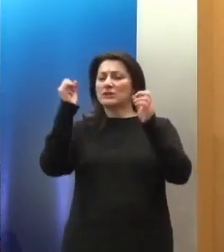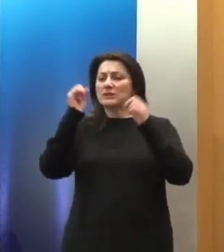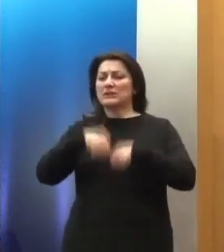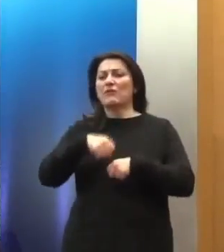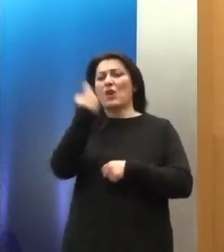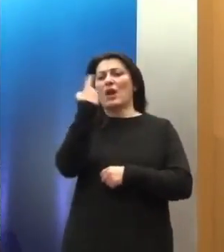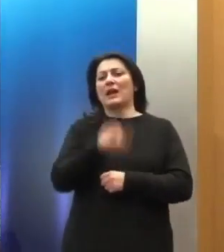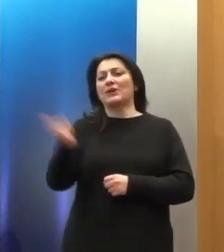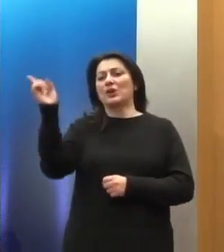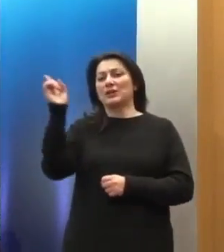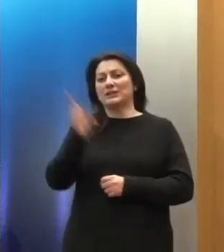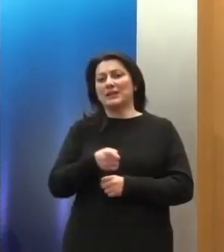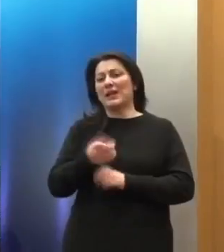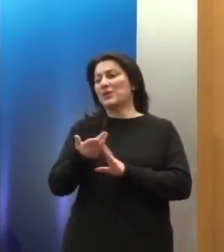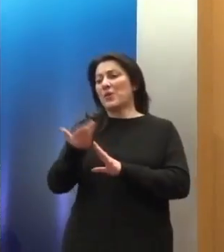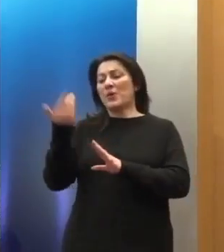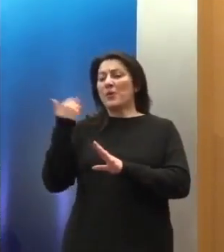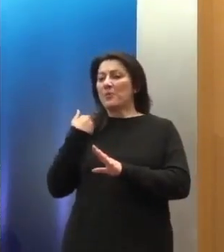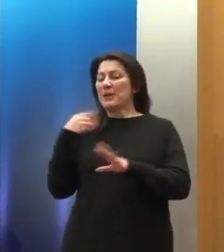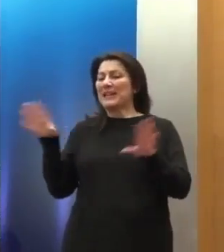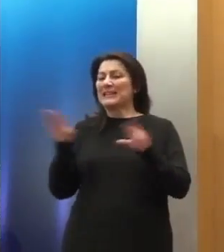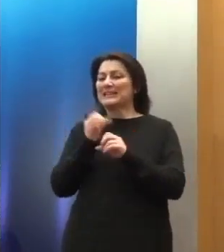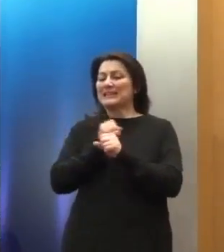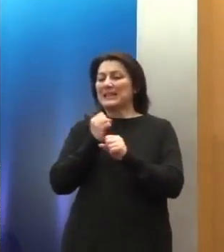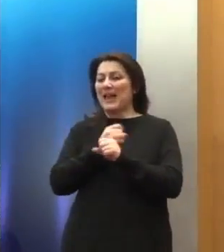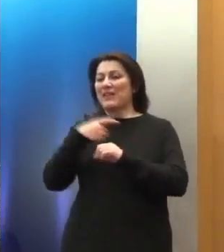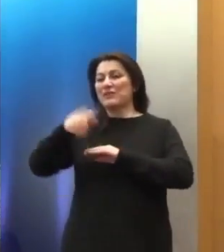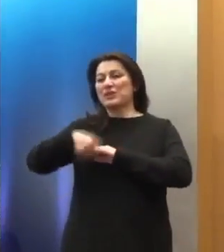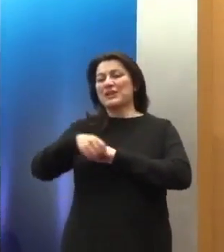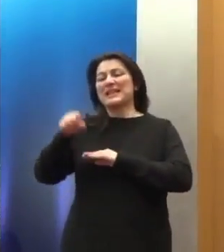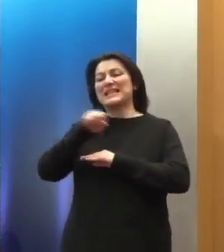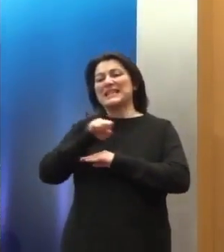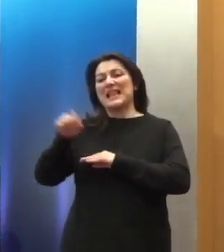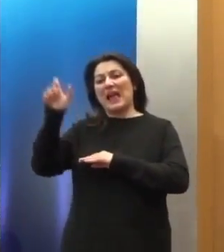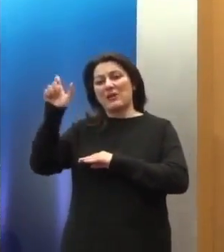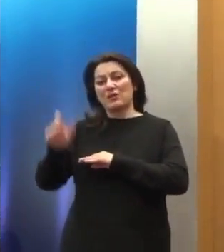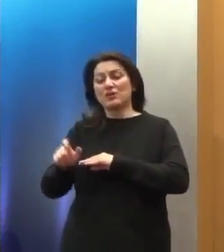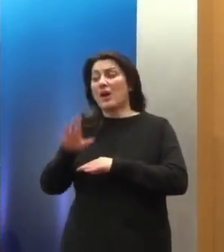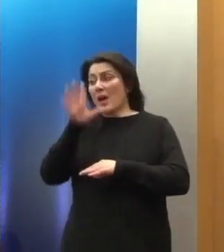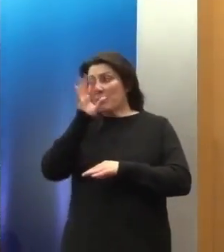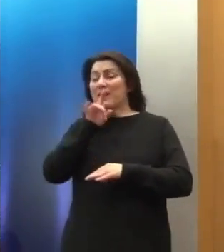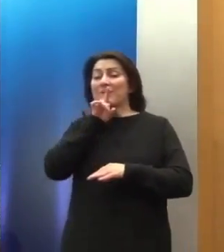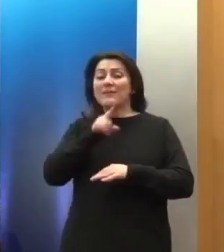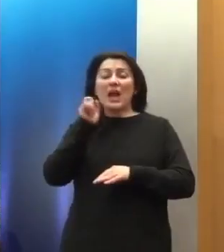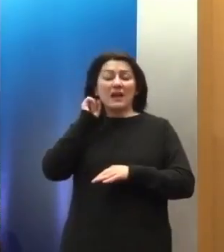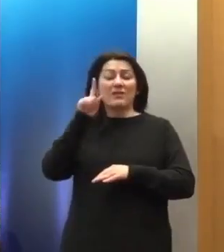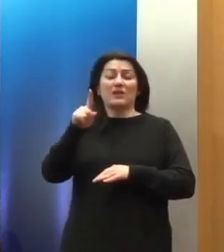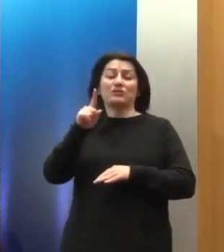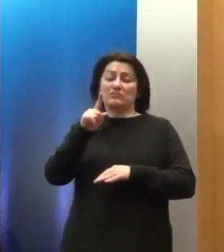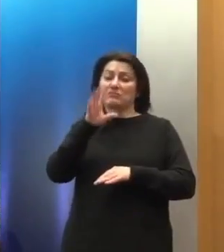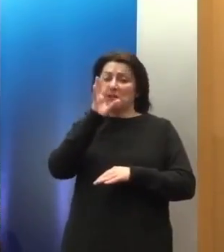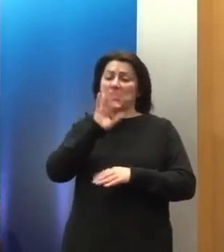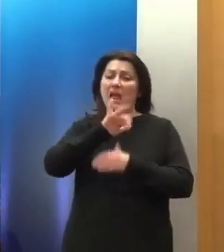που είπε ο εκλεκτός συνάδελφος και δικαστής, κύριος Σησιλιάνος, ότι πραγματικά αυτή η εκδηλώση είναι πάρα πολύ ενδιαφέρουσα.